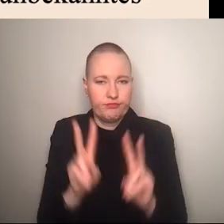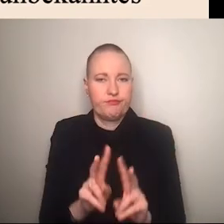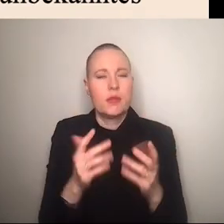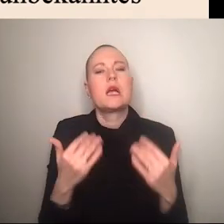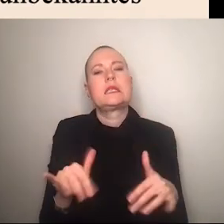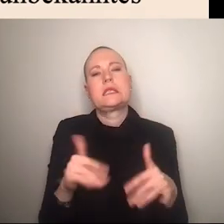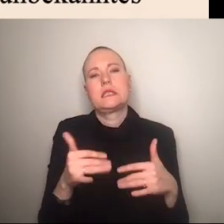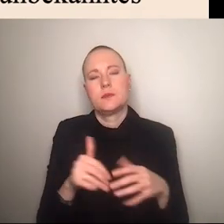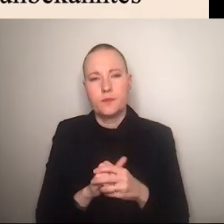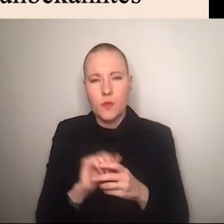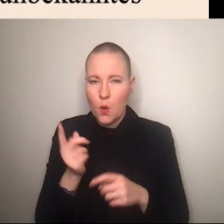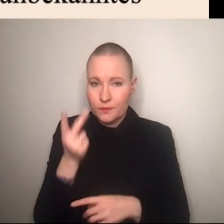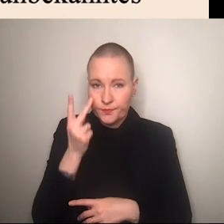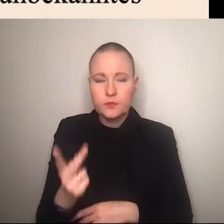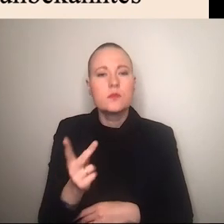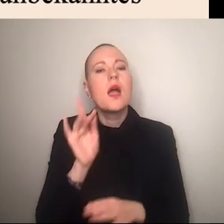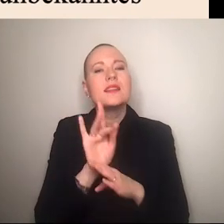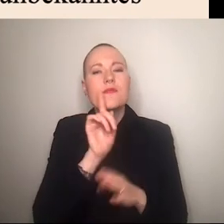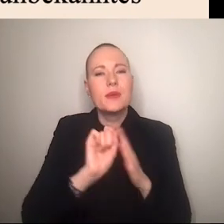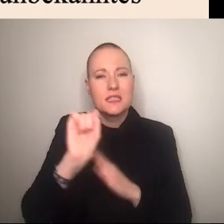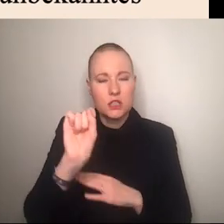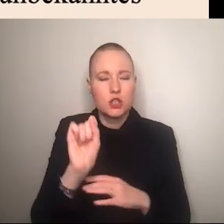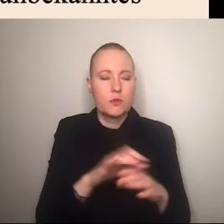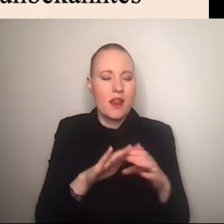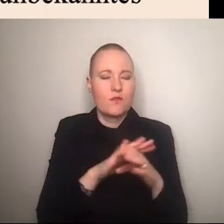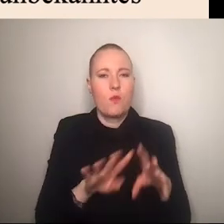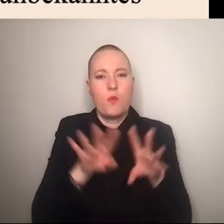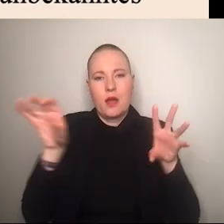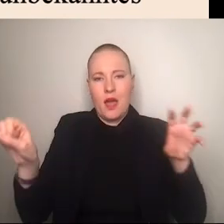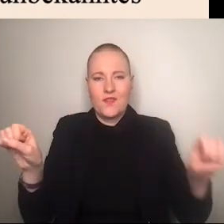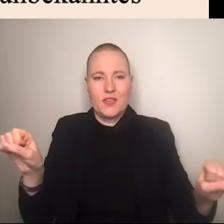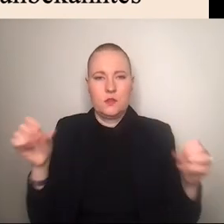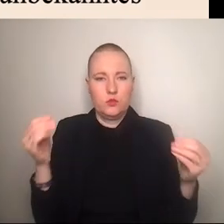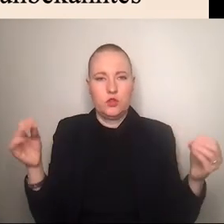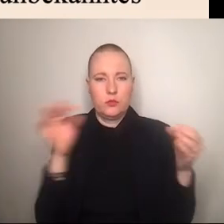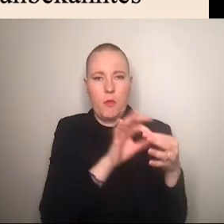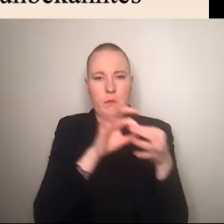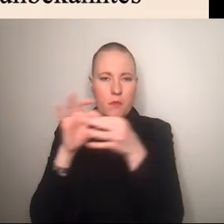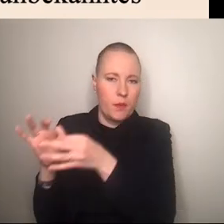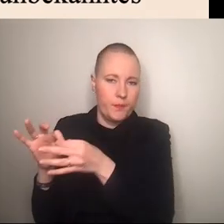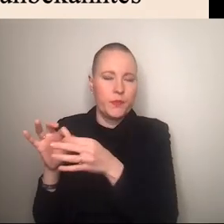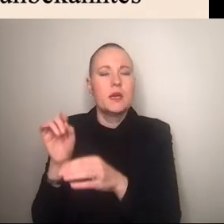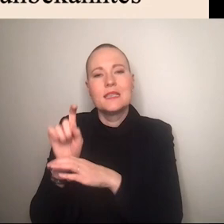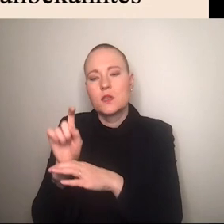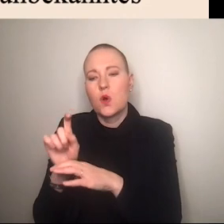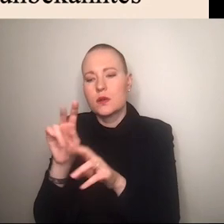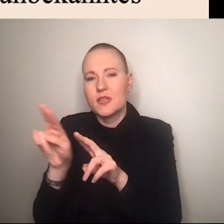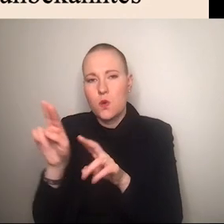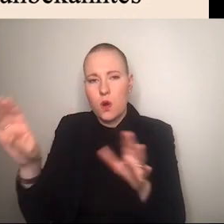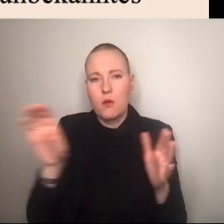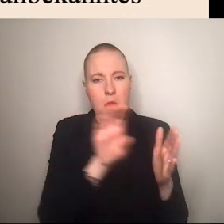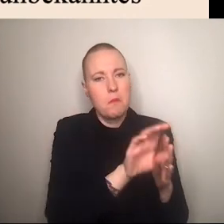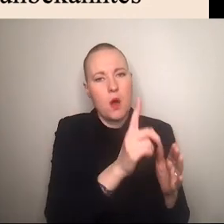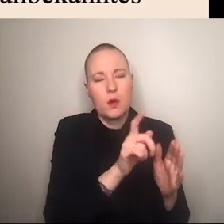ja antifeministische akteuren und plattformen übergreifend agieren häufig wird das instagram auf der tik tok profil seite